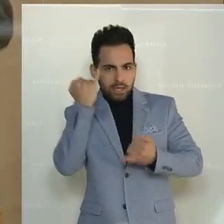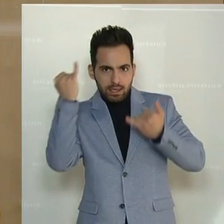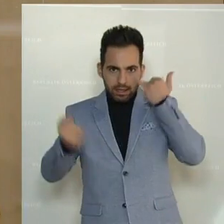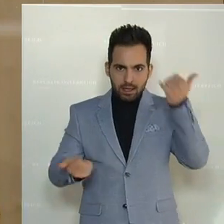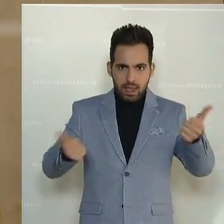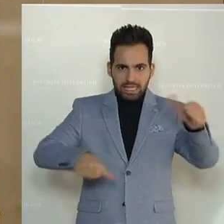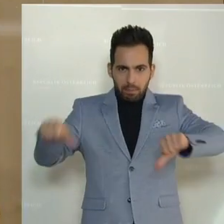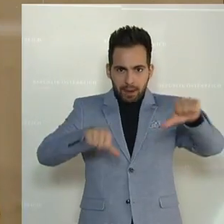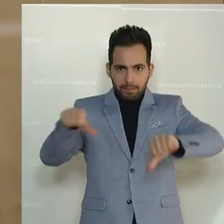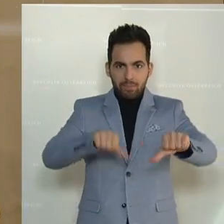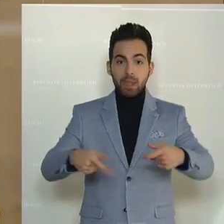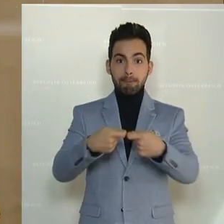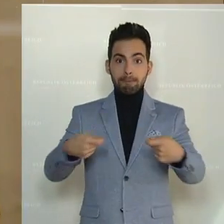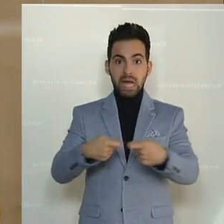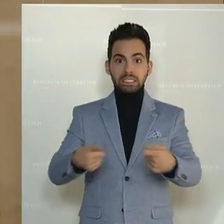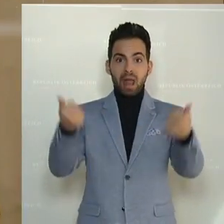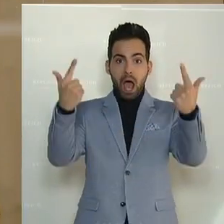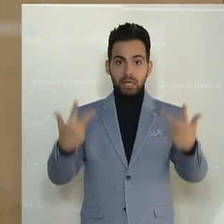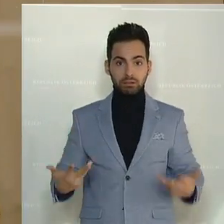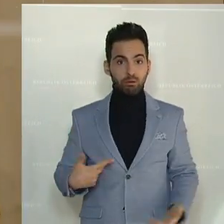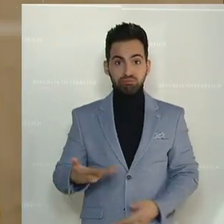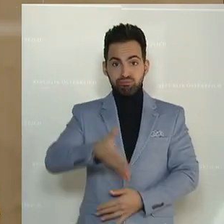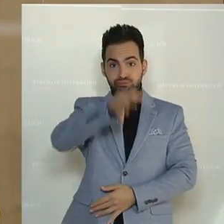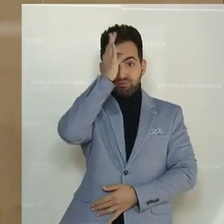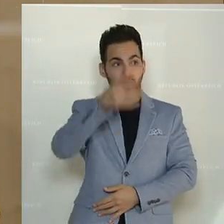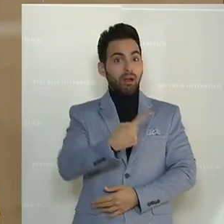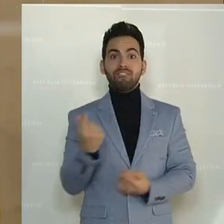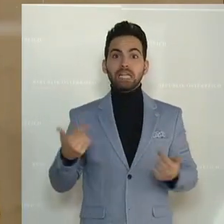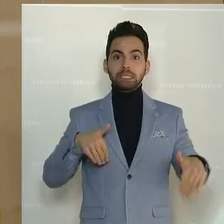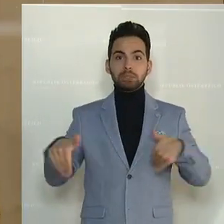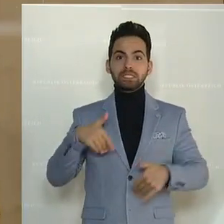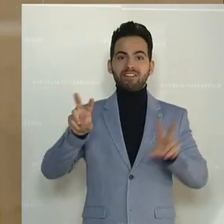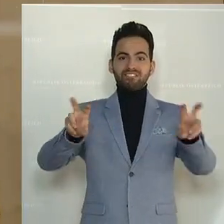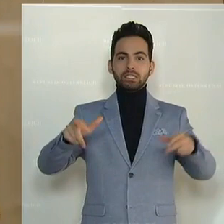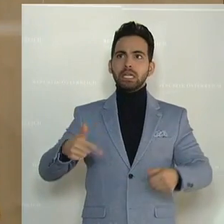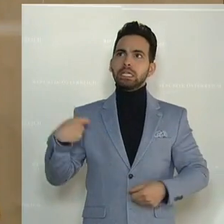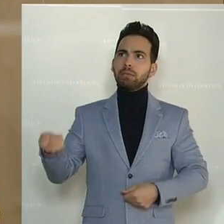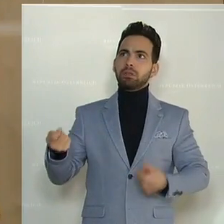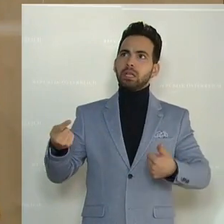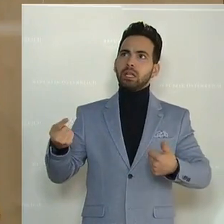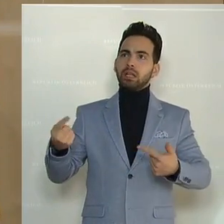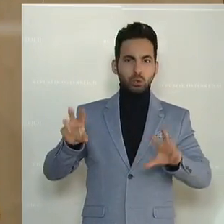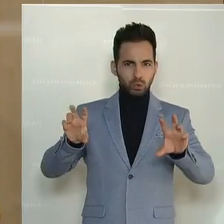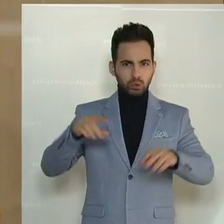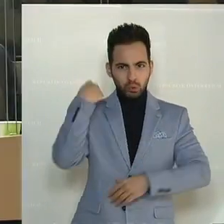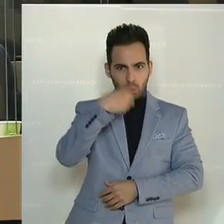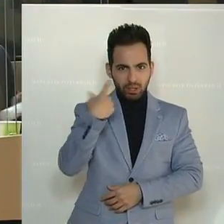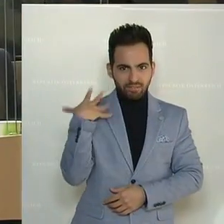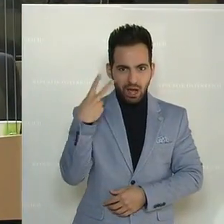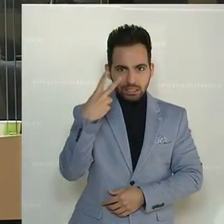Die Anzahl der Maßnahmen kann er nicht einmal mehr aufzählen, der Finanzminister im Fernsehen, wer es am Sonntag gesehen hat.